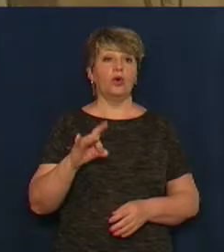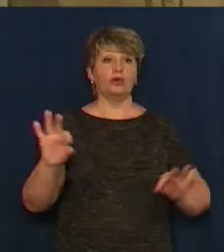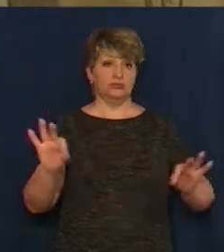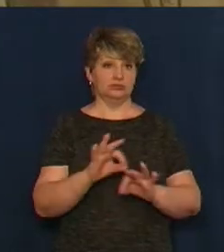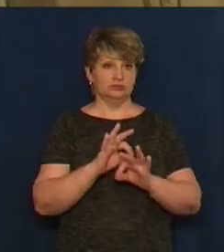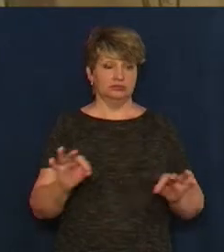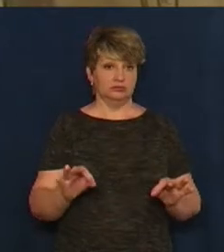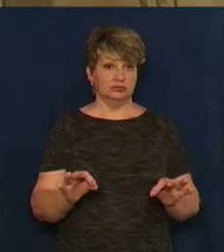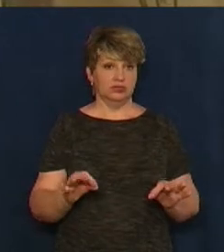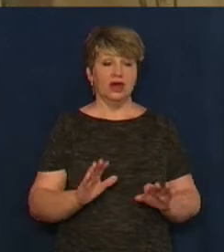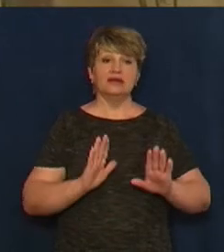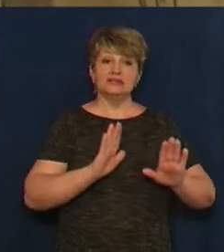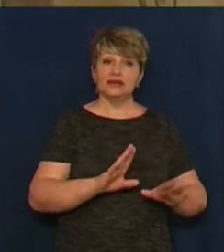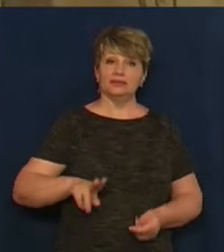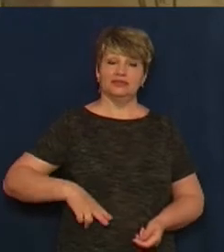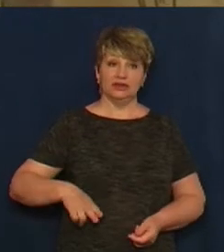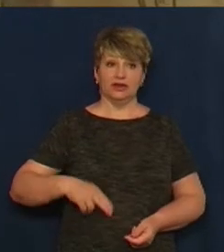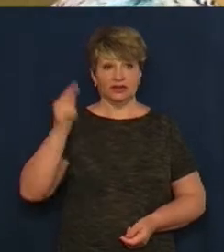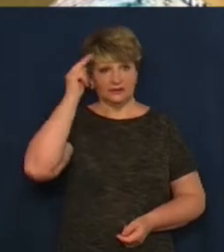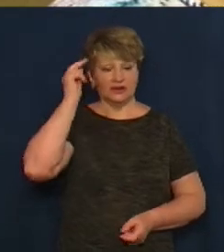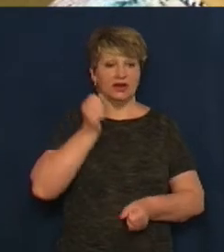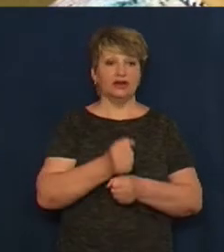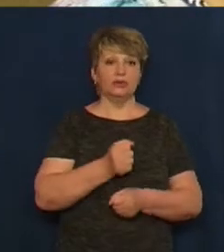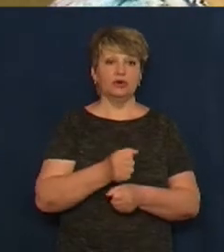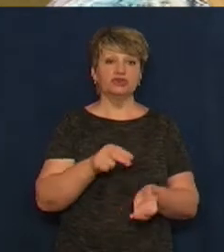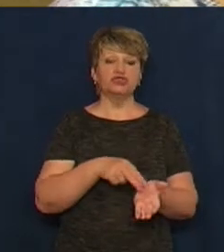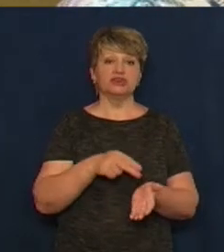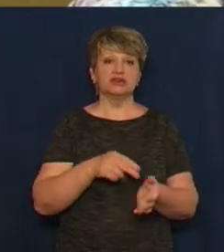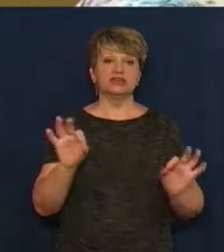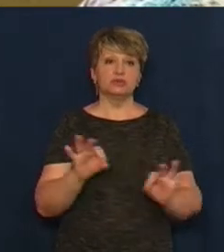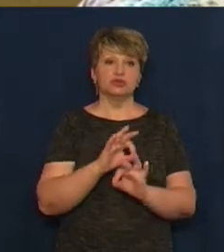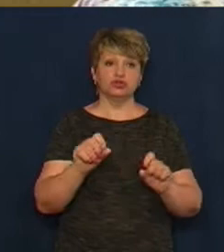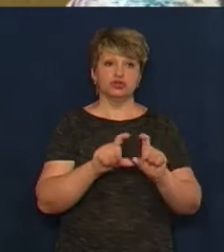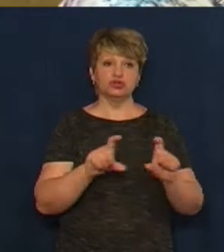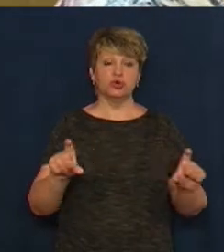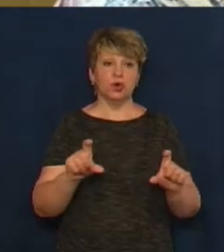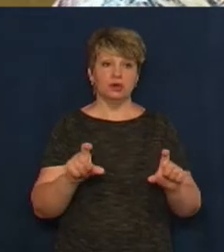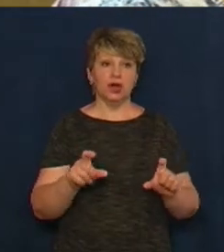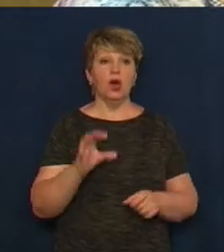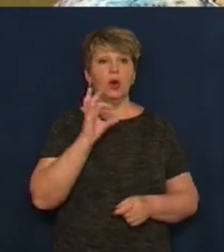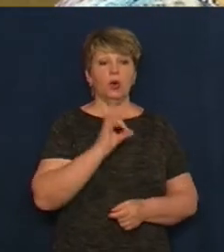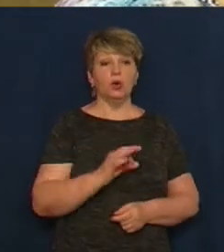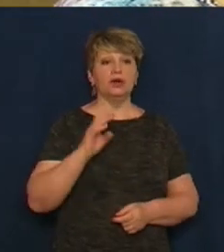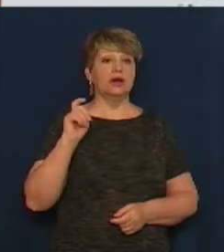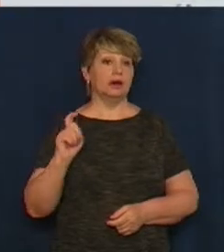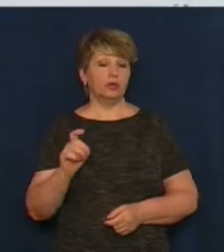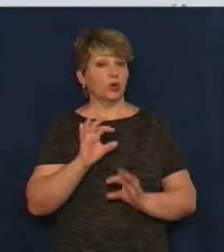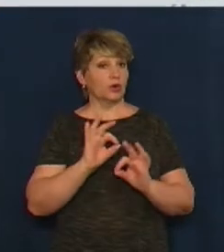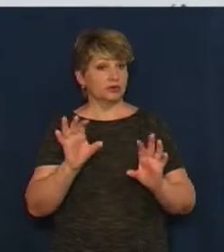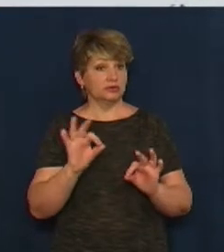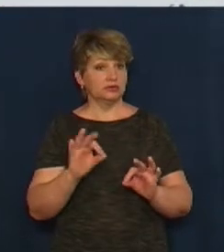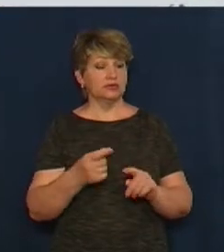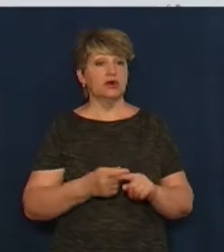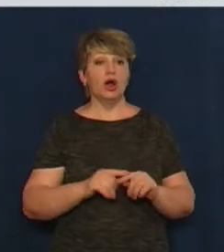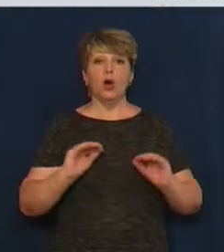співати. Заступниця директора з навчальної роботи Черкаської музичної школи імені Миколи Лисенка Ольга Хараборкіна розповідає, зменшиться